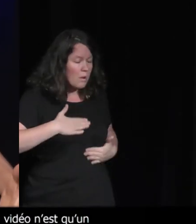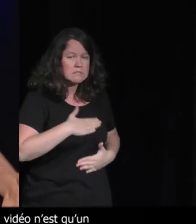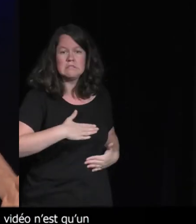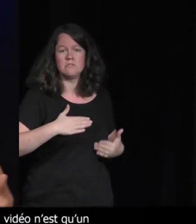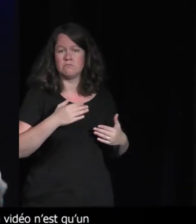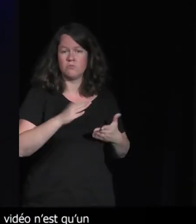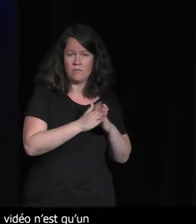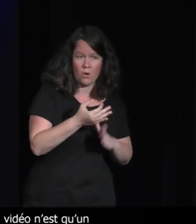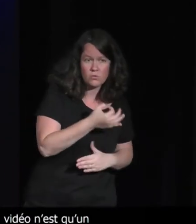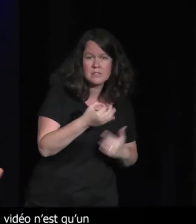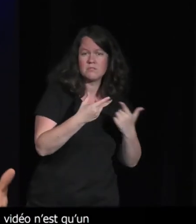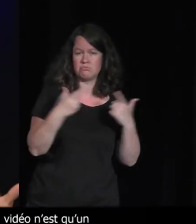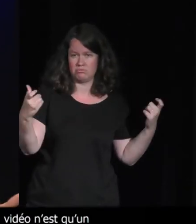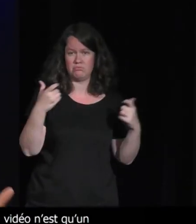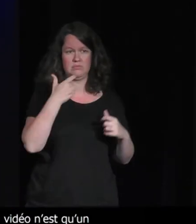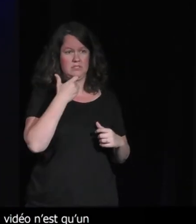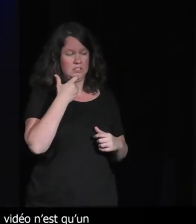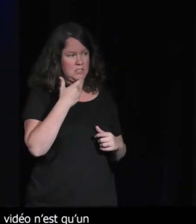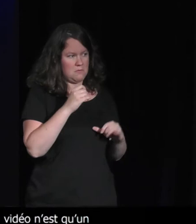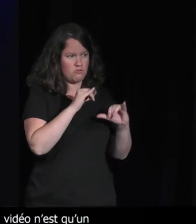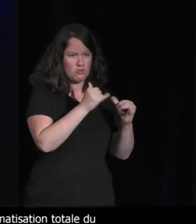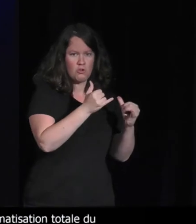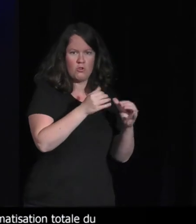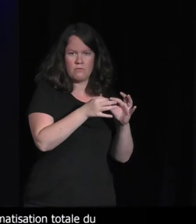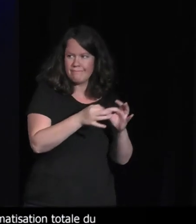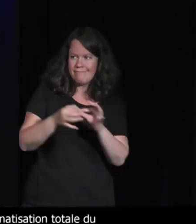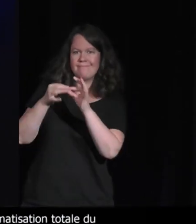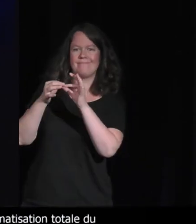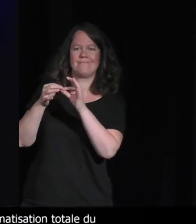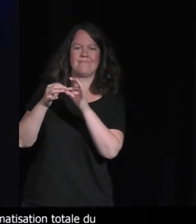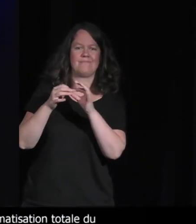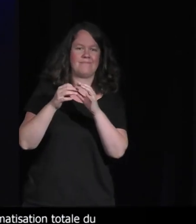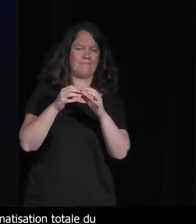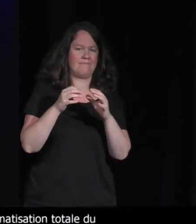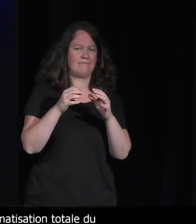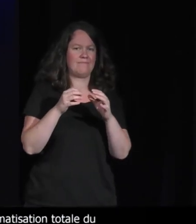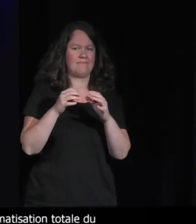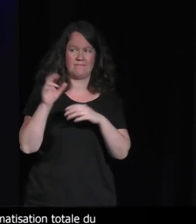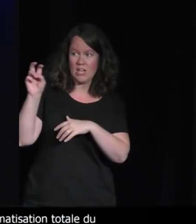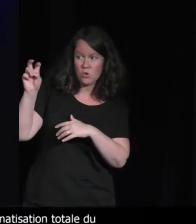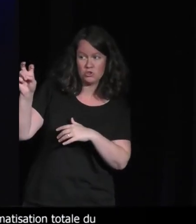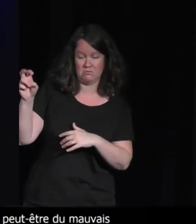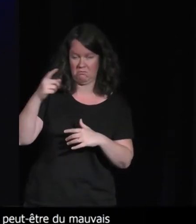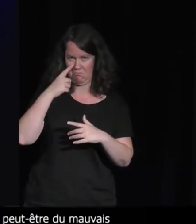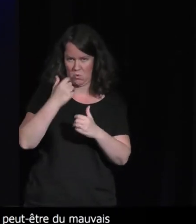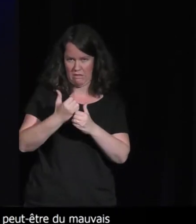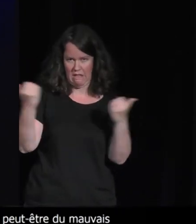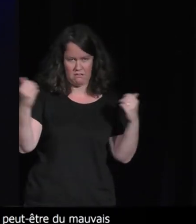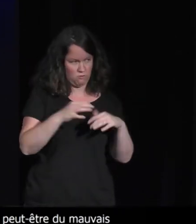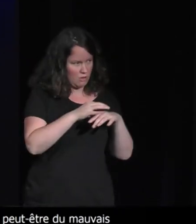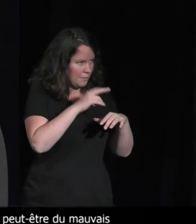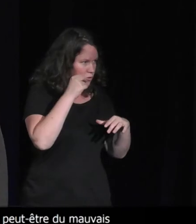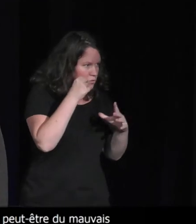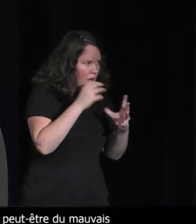Donc j'ai envie de dire que l'idéologie d'accompagnement, elle était peut-être du mauvais côté du combat écologique, si on reprend la formule initiale.